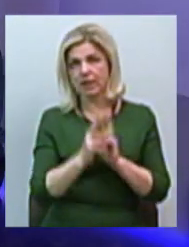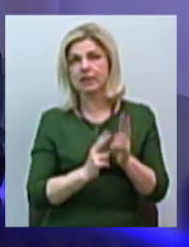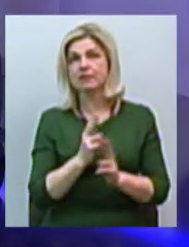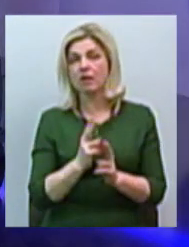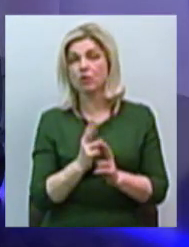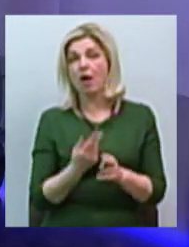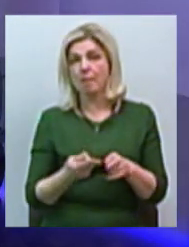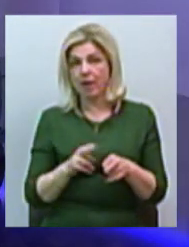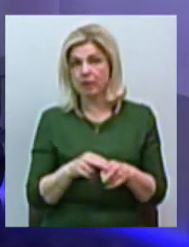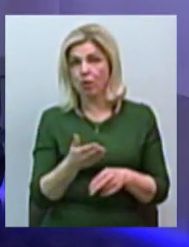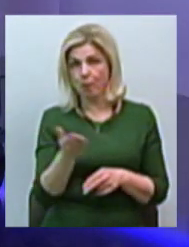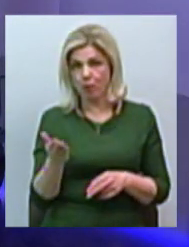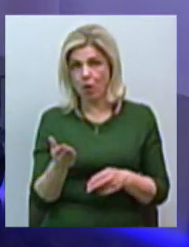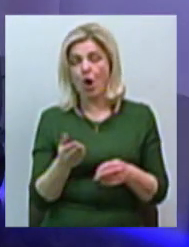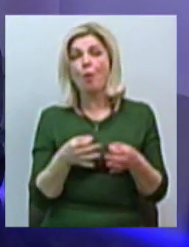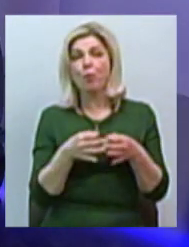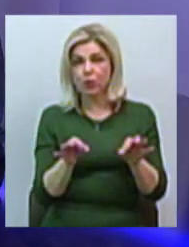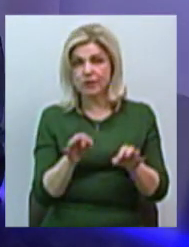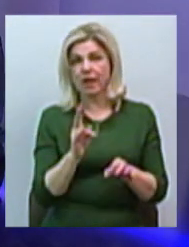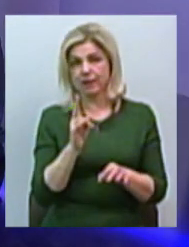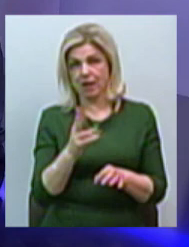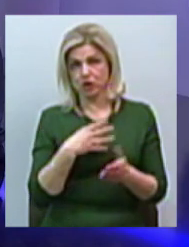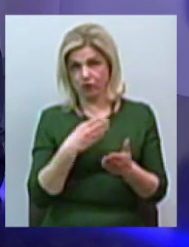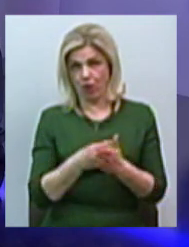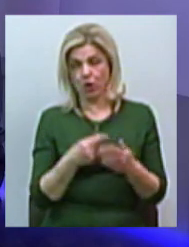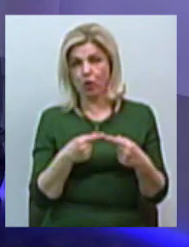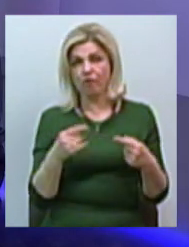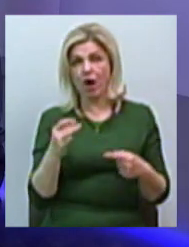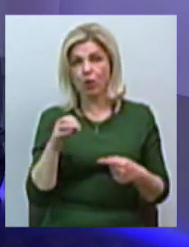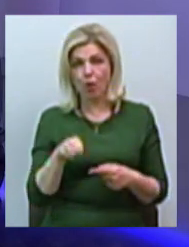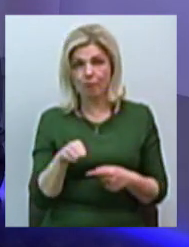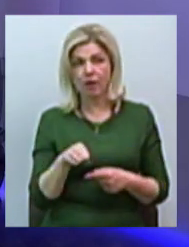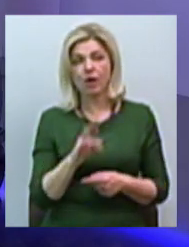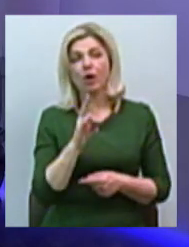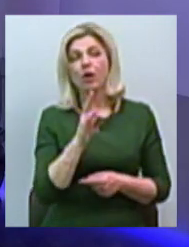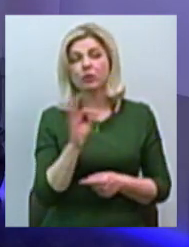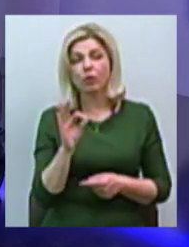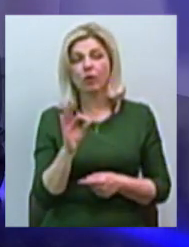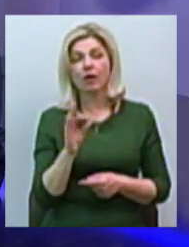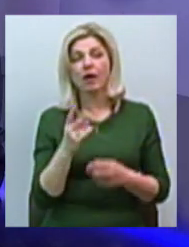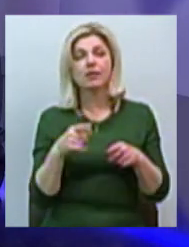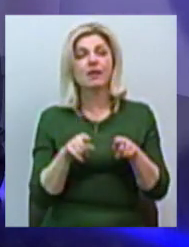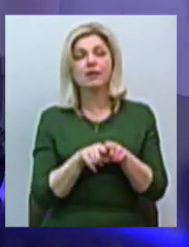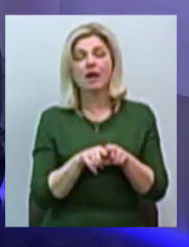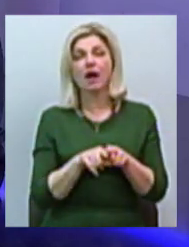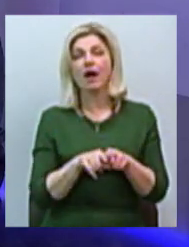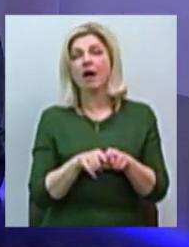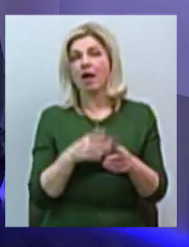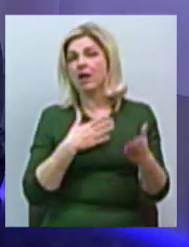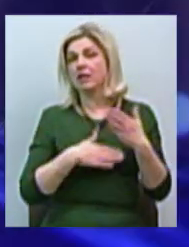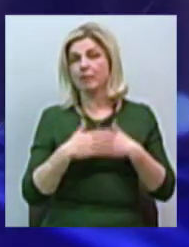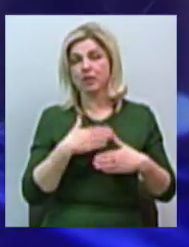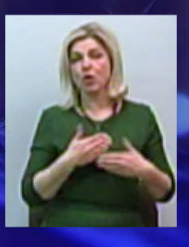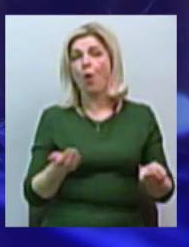они нас пустят со своим товаром, окей, но не так вот с растертыми объятиями